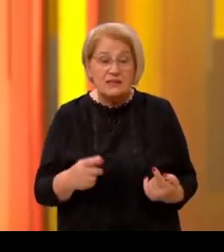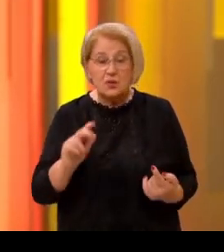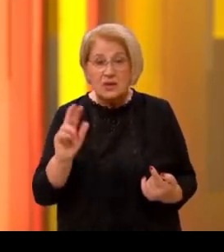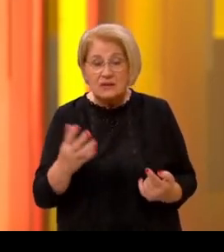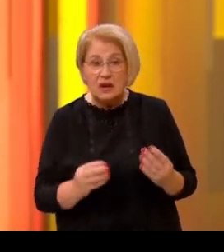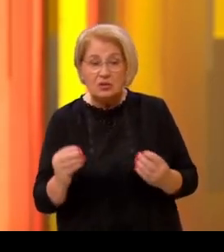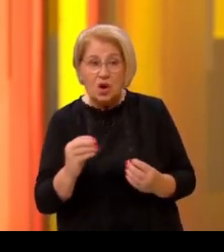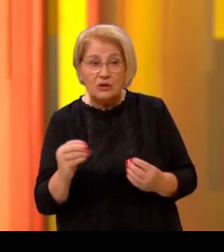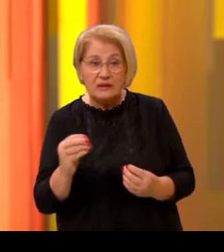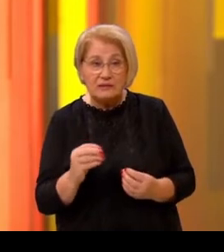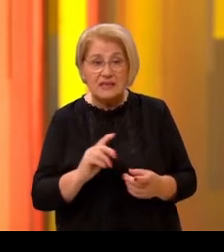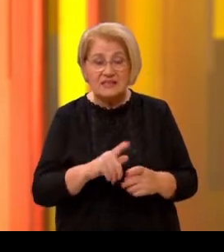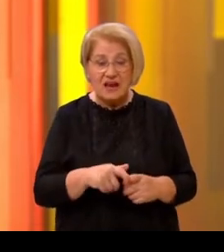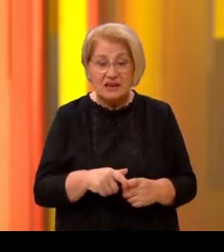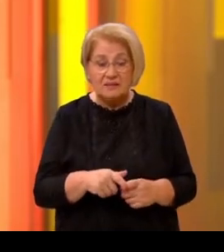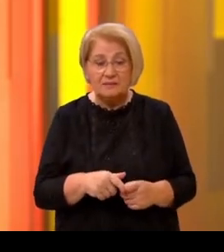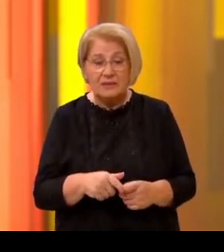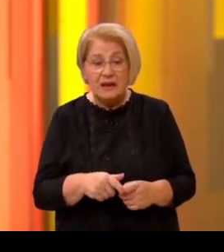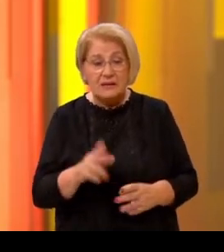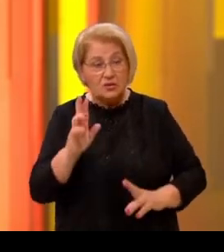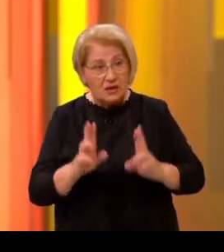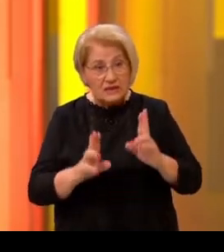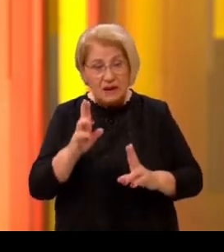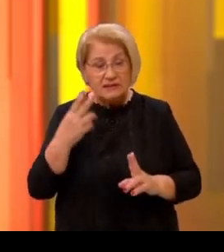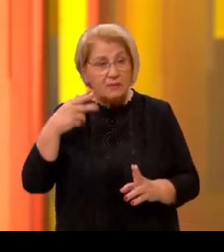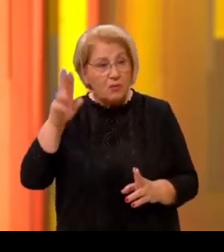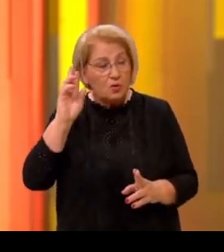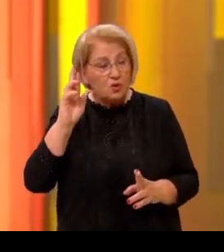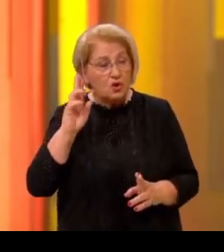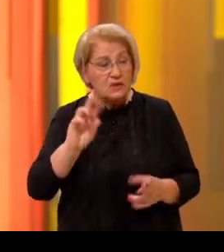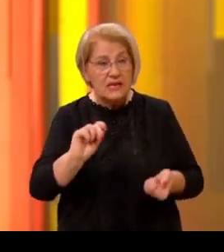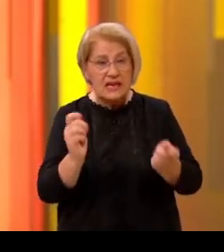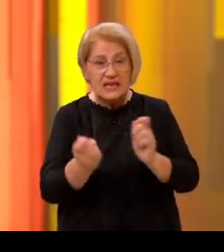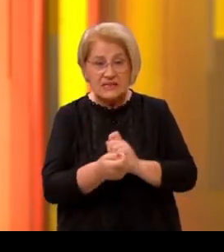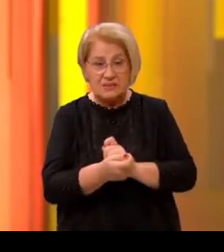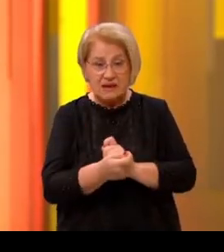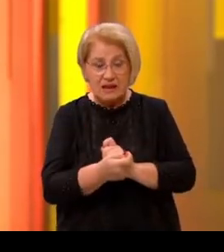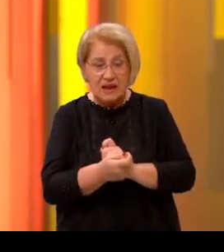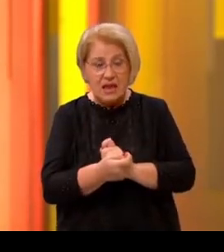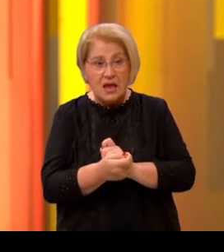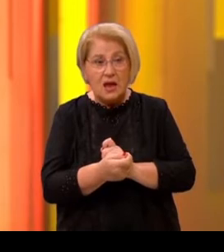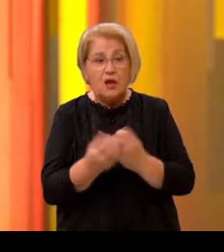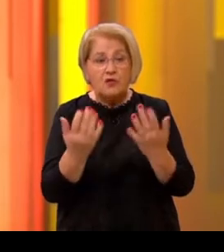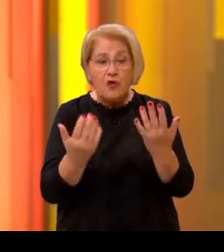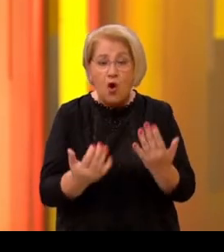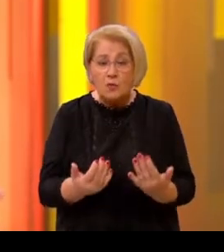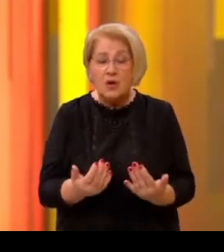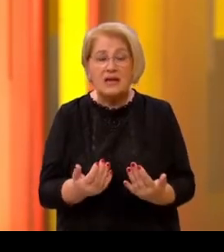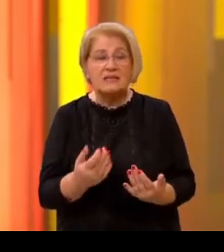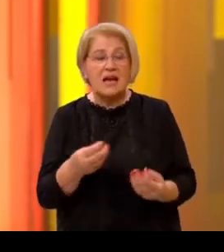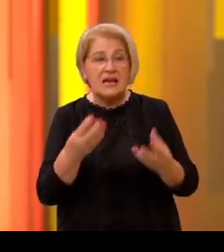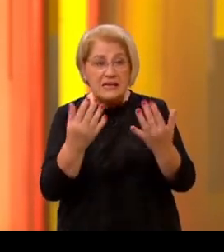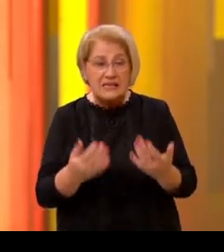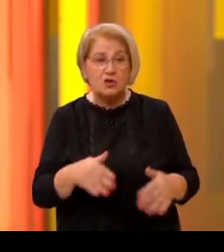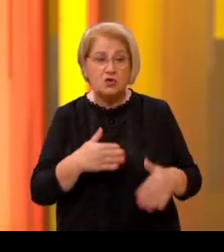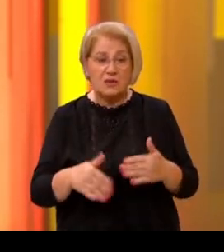dodatne iskorake. U tom smislu razmatramo mogućnost izmjene formule, to je dodatno njeno poboljšavanje. to smo tamo,